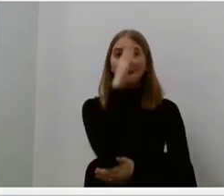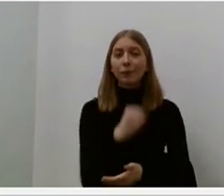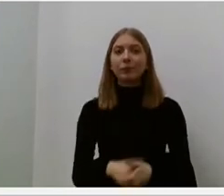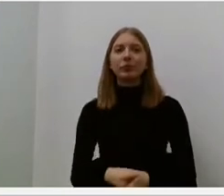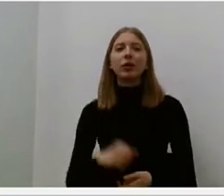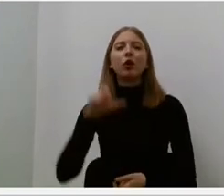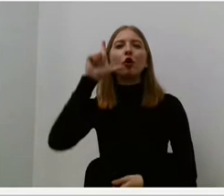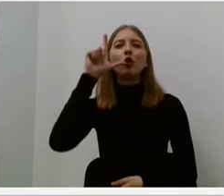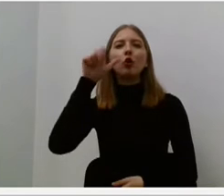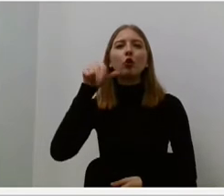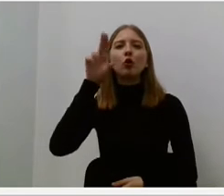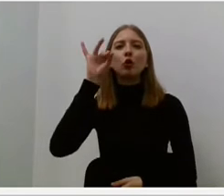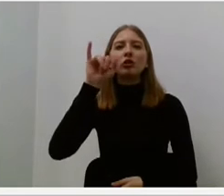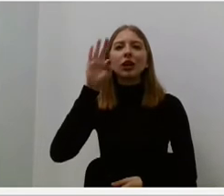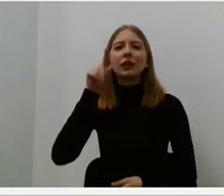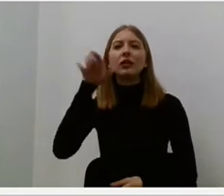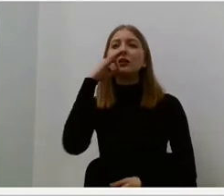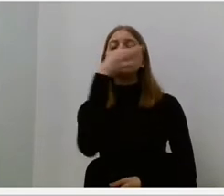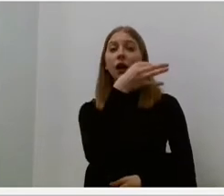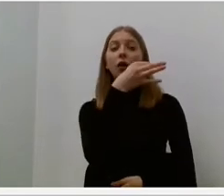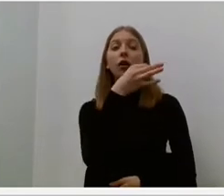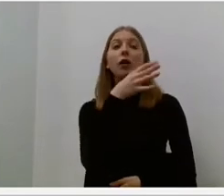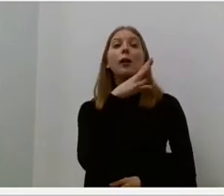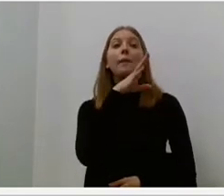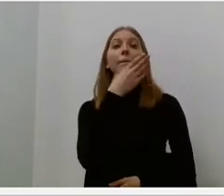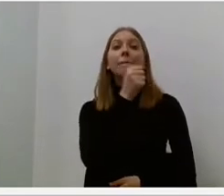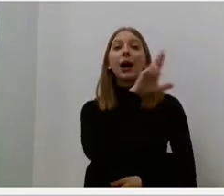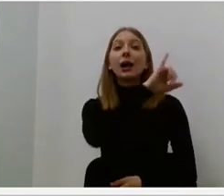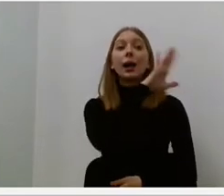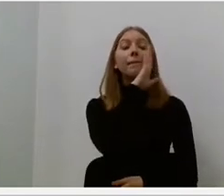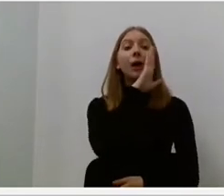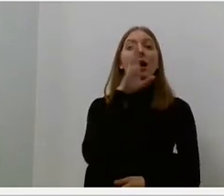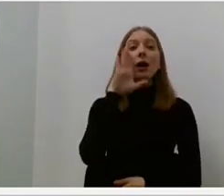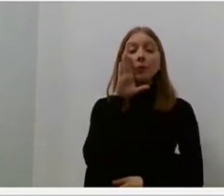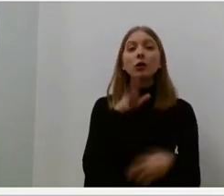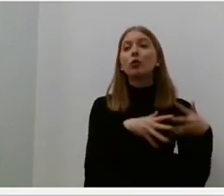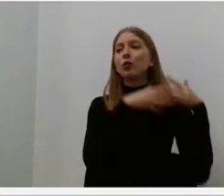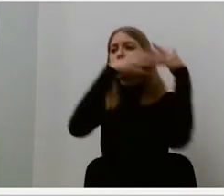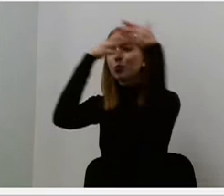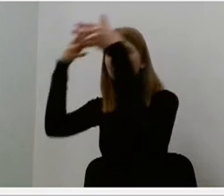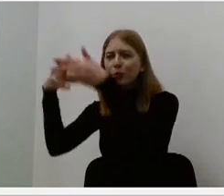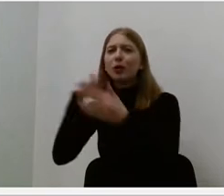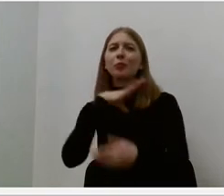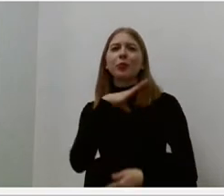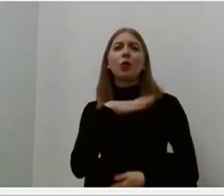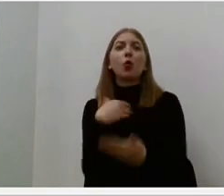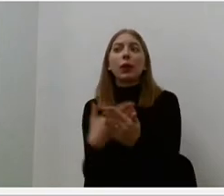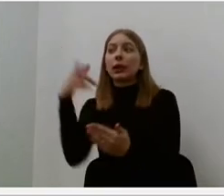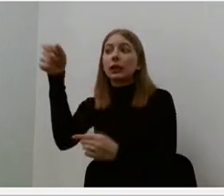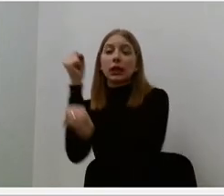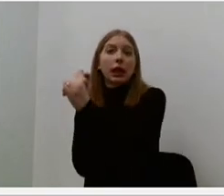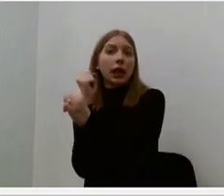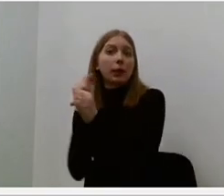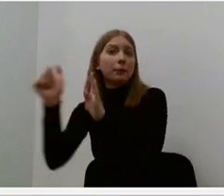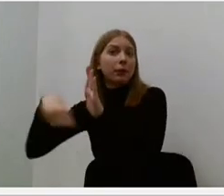Marija siūsdavo siuntinius motinai, nes ji neturėjo pragyvenimo šaltinio. Marija jautė, kad būtinai